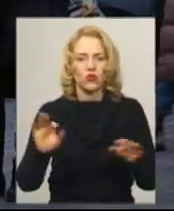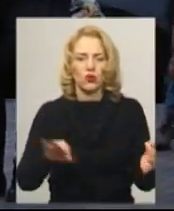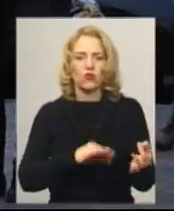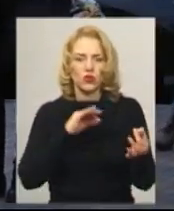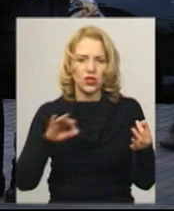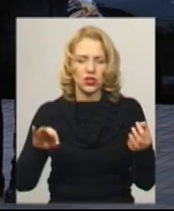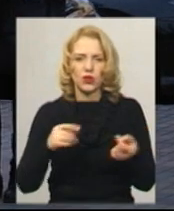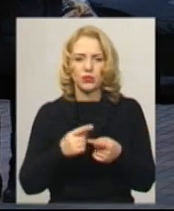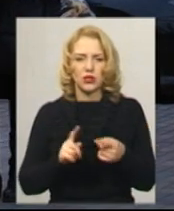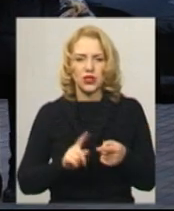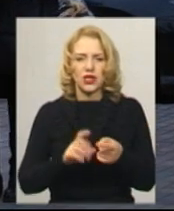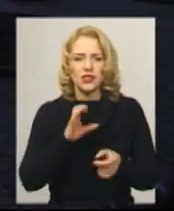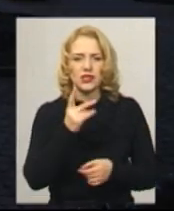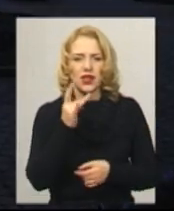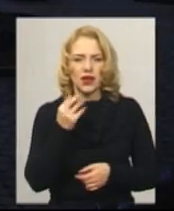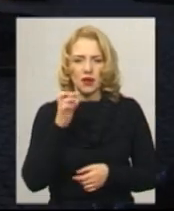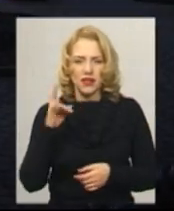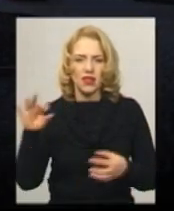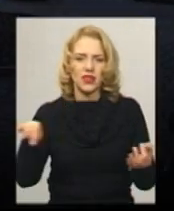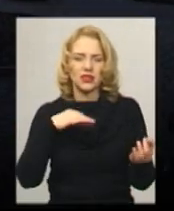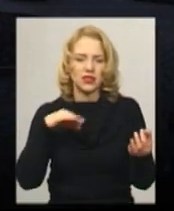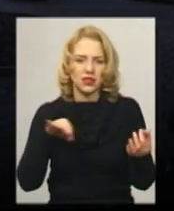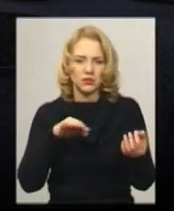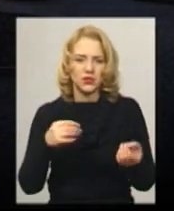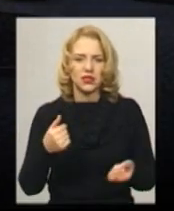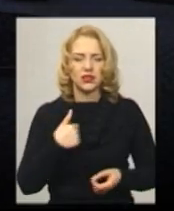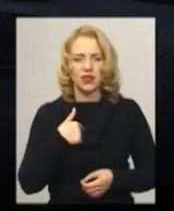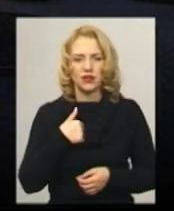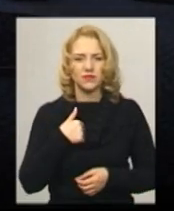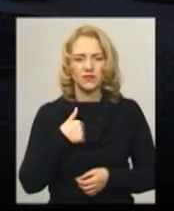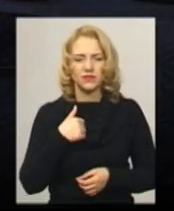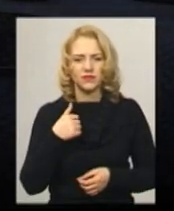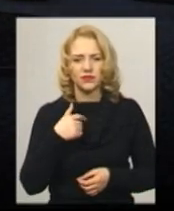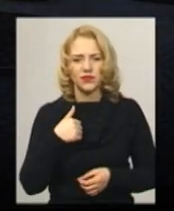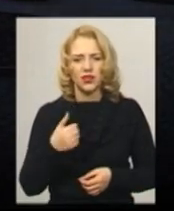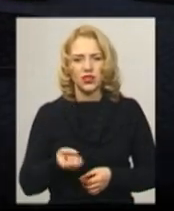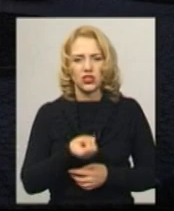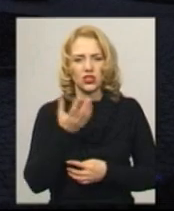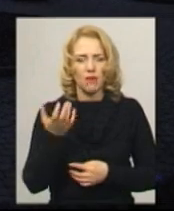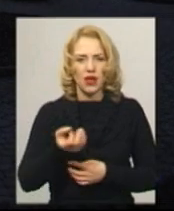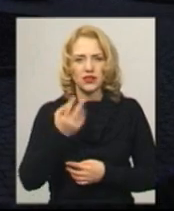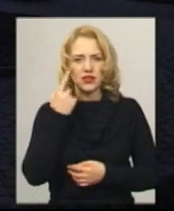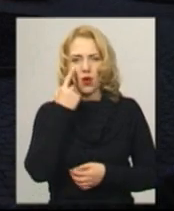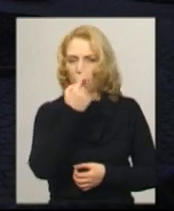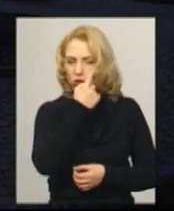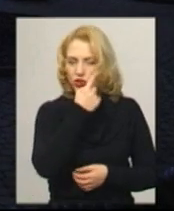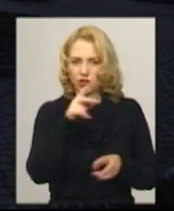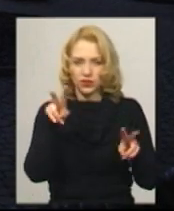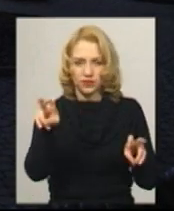композиції гурту «Скрябін» на скрипці. «Я грав шампанські очі і